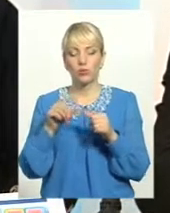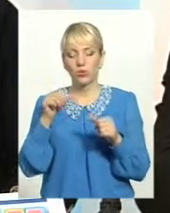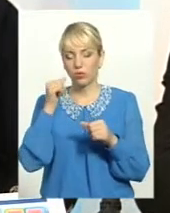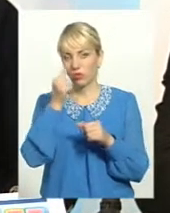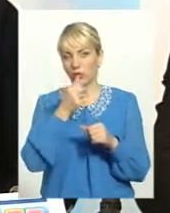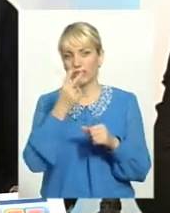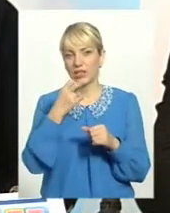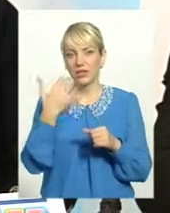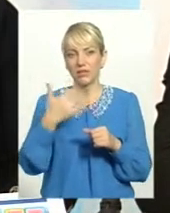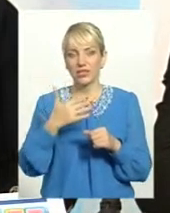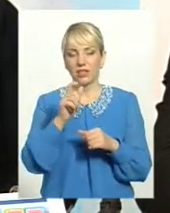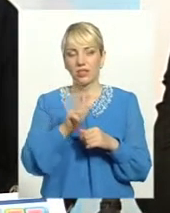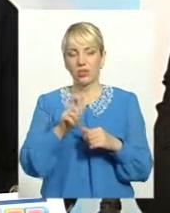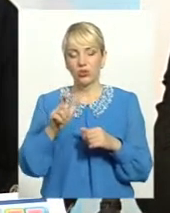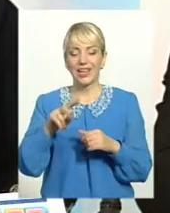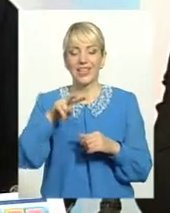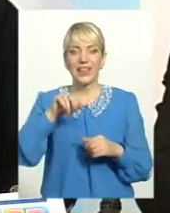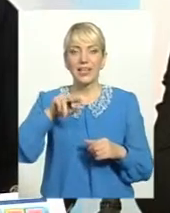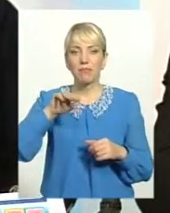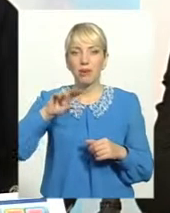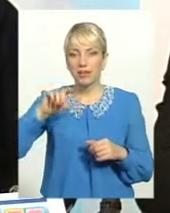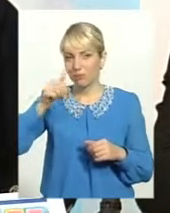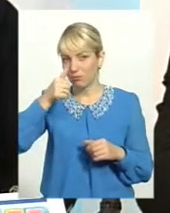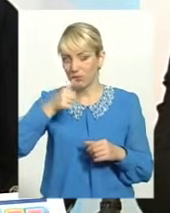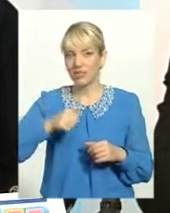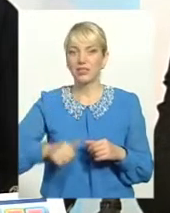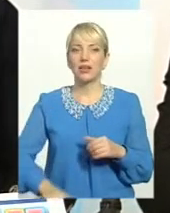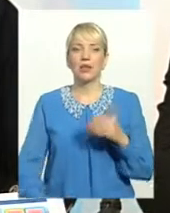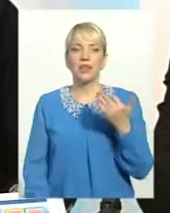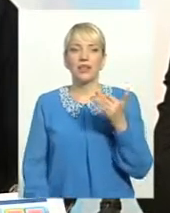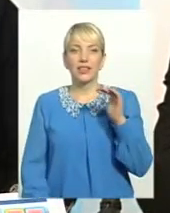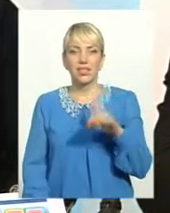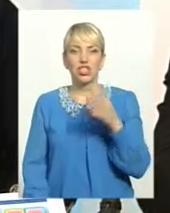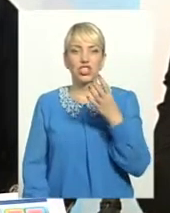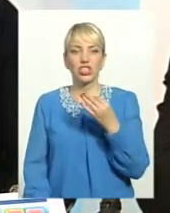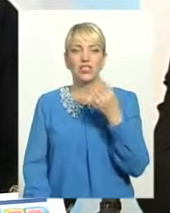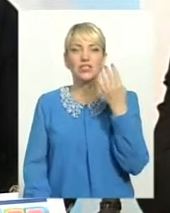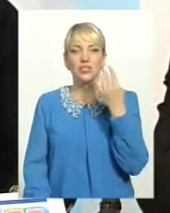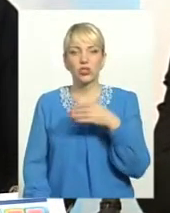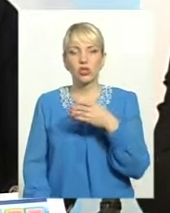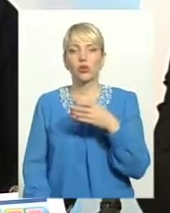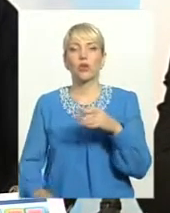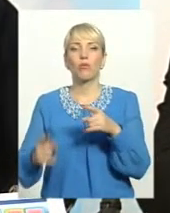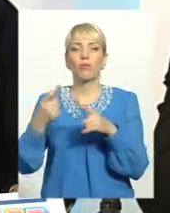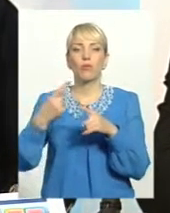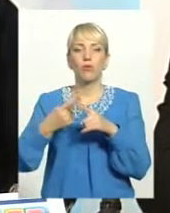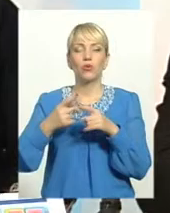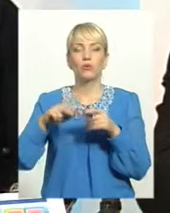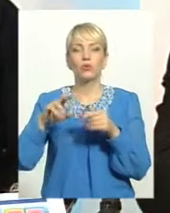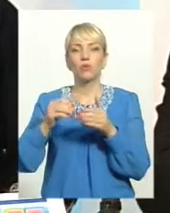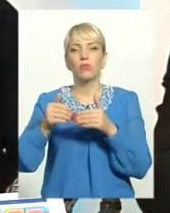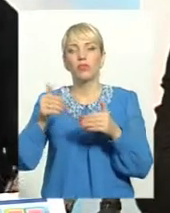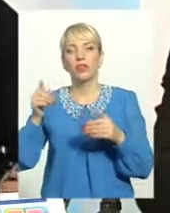І в липні місяці вже 5440. Тобто плюс до попереднього відповідного періоду минулого року